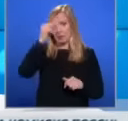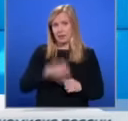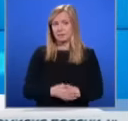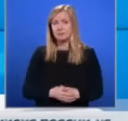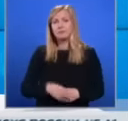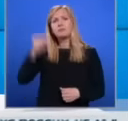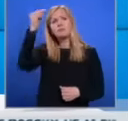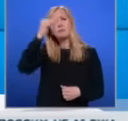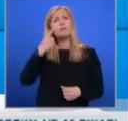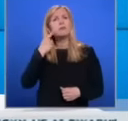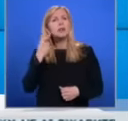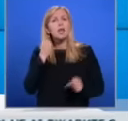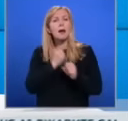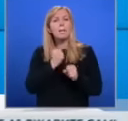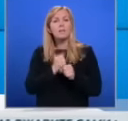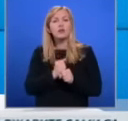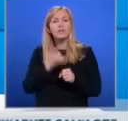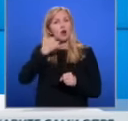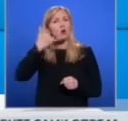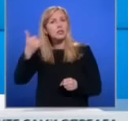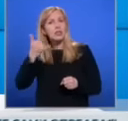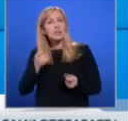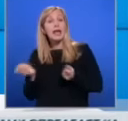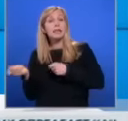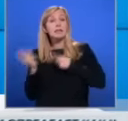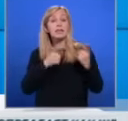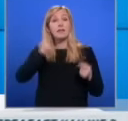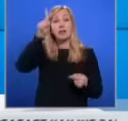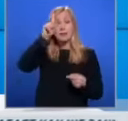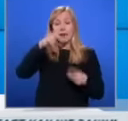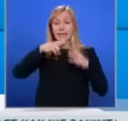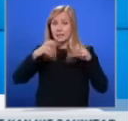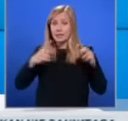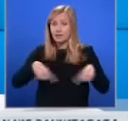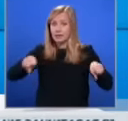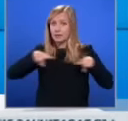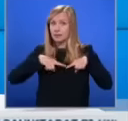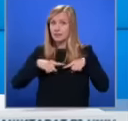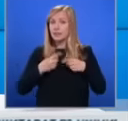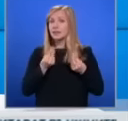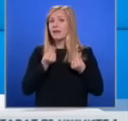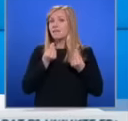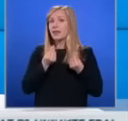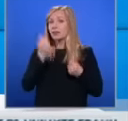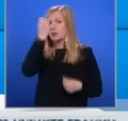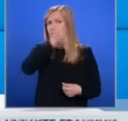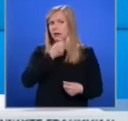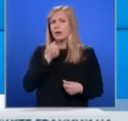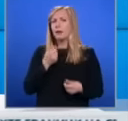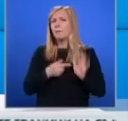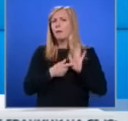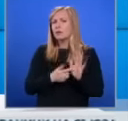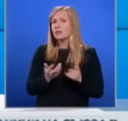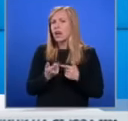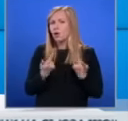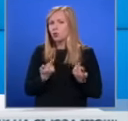Български младежи работили в кол-центру вълна, са екстрадирани в Германия, разследвани и съдени за финансови измами. Показвани ли сме ви поне